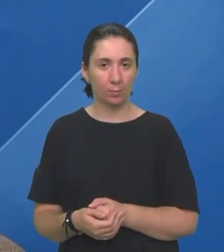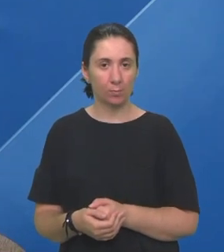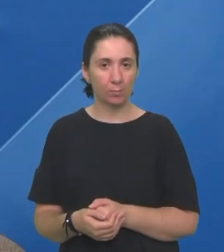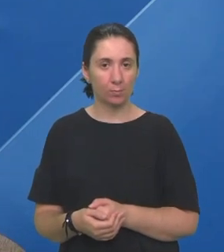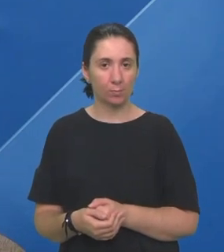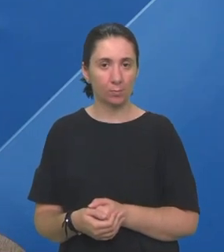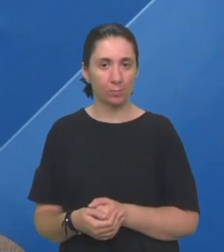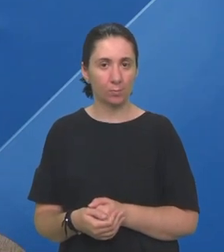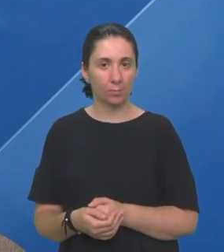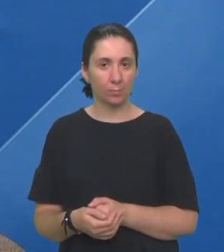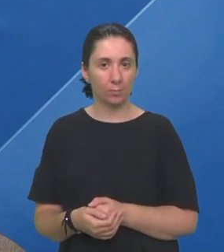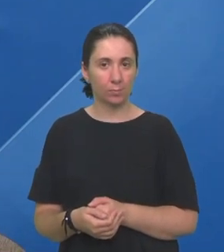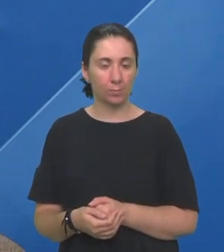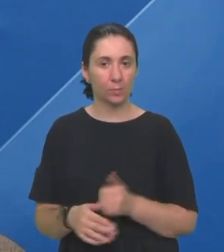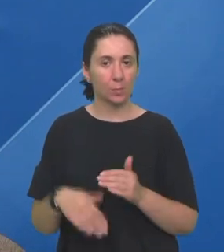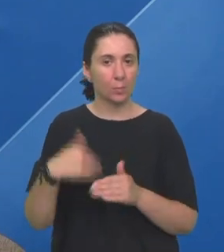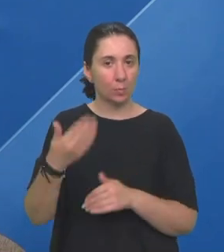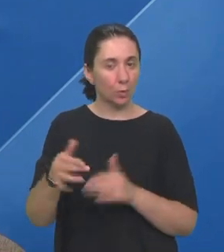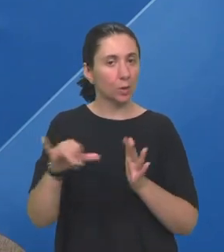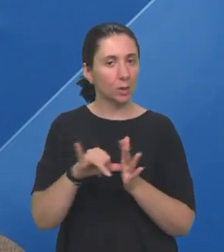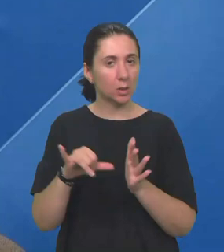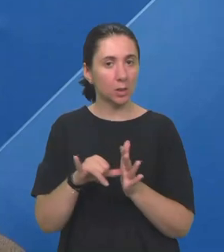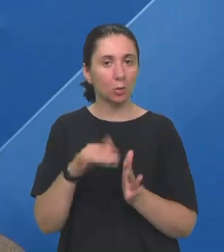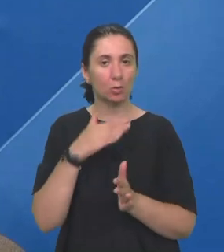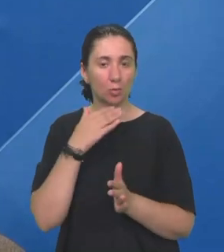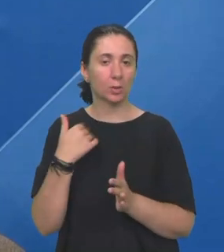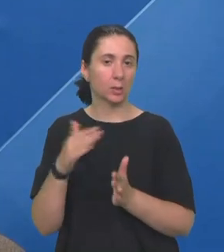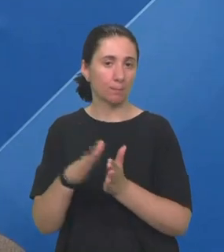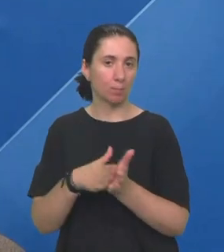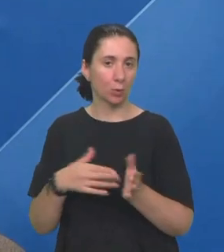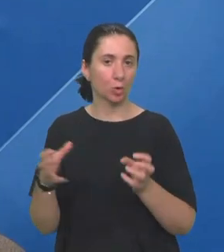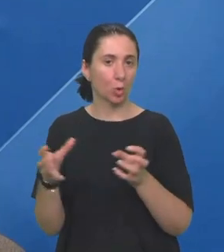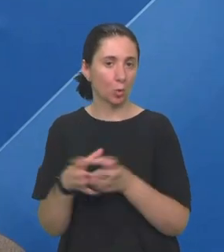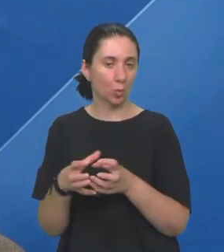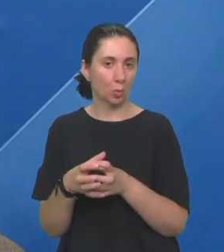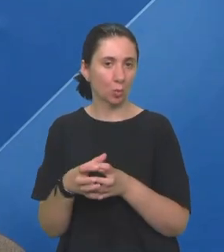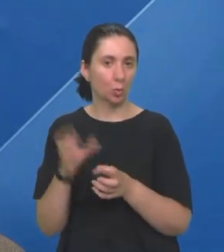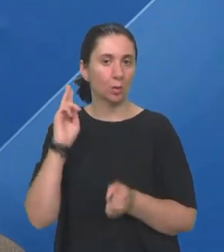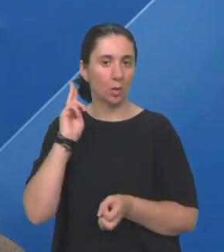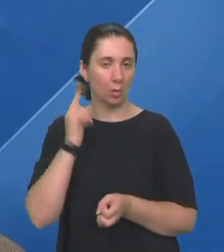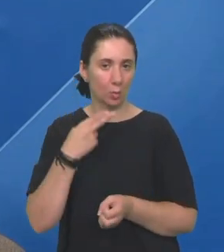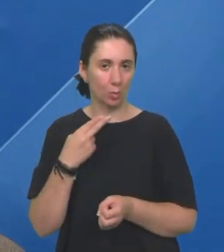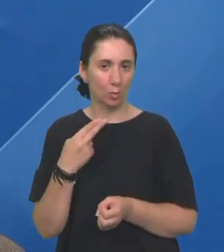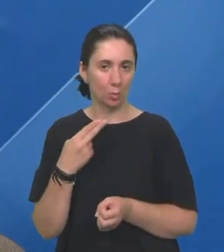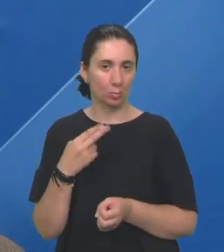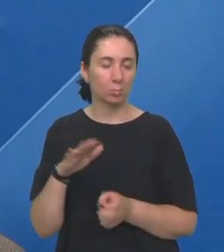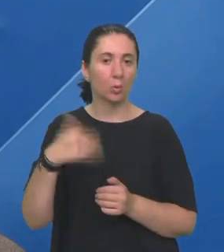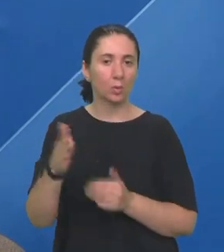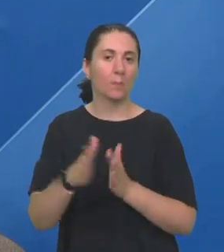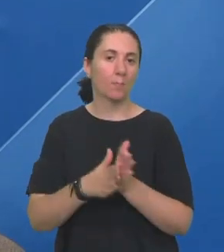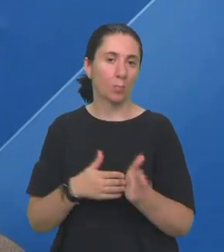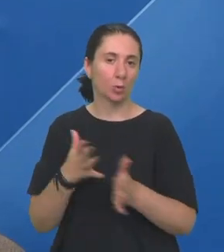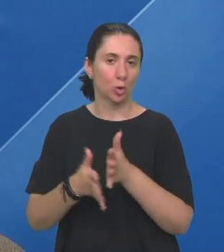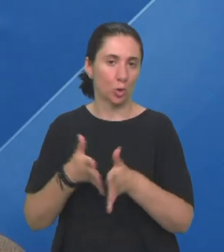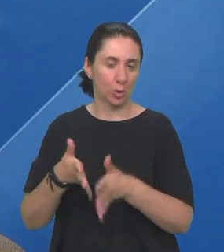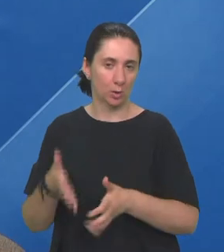počela se družiti sa gluhima I onda sam krenula